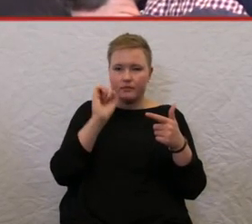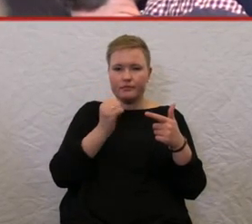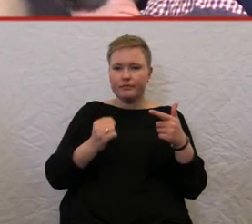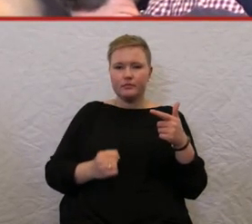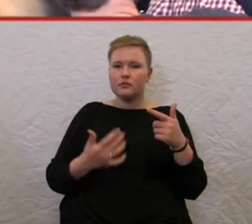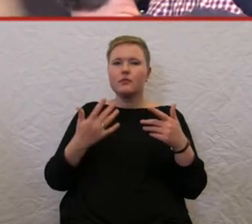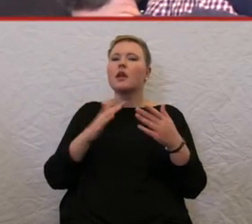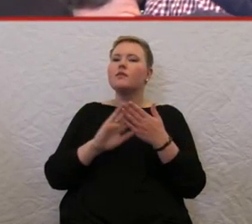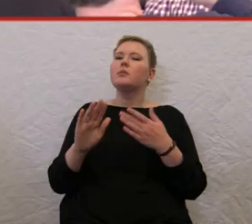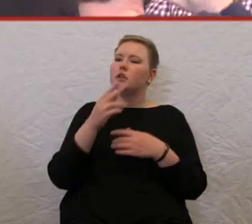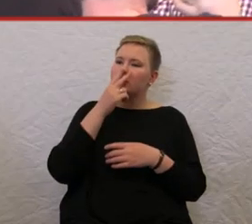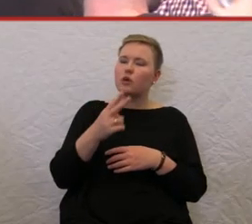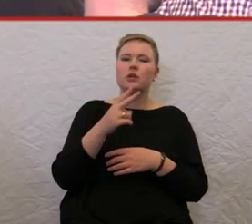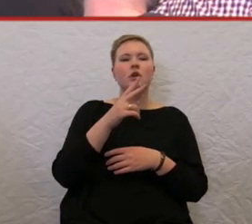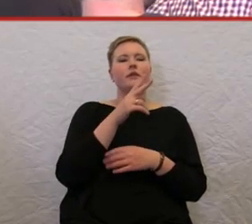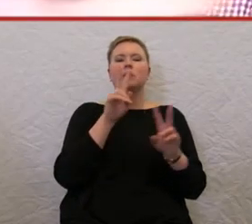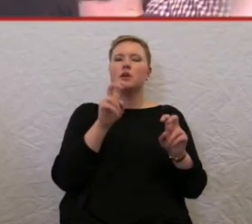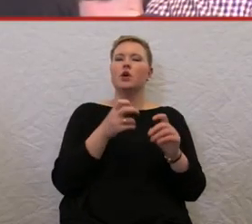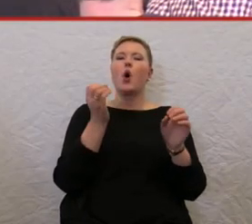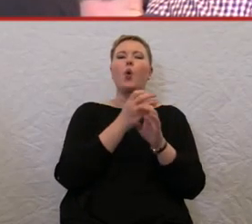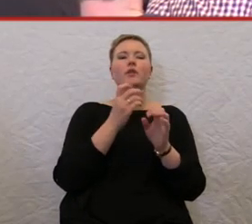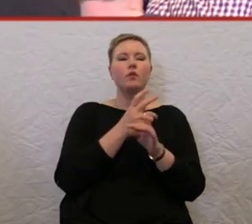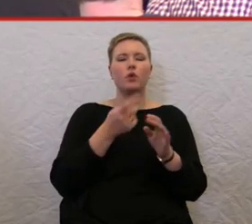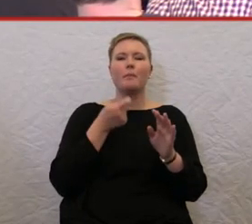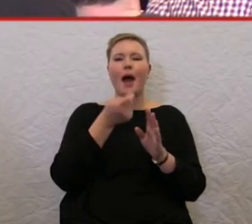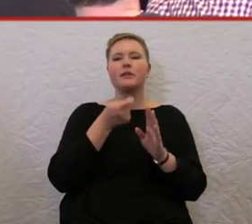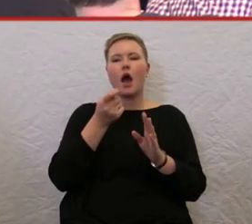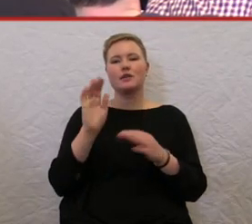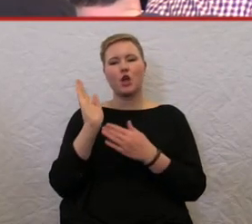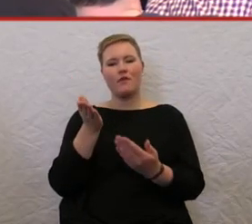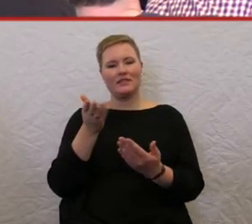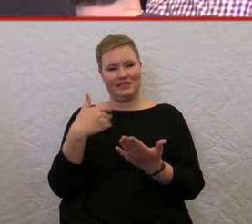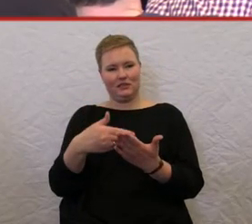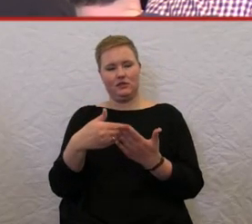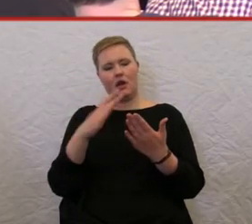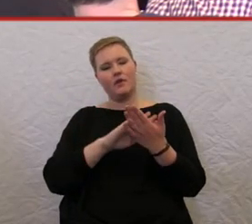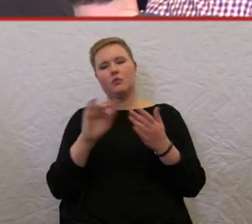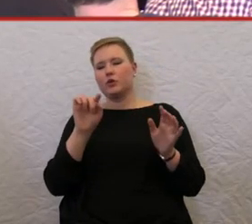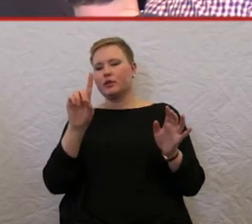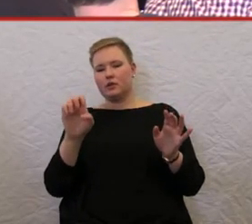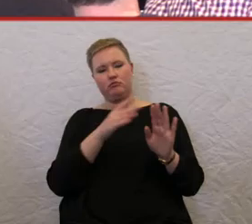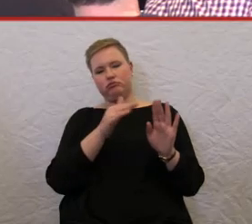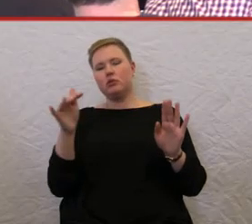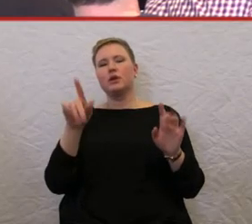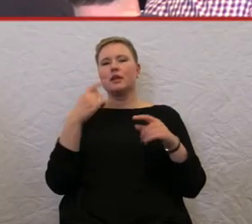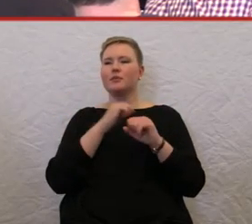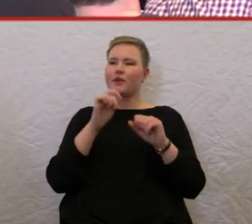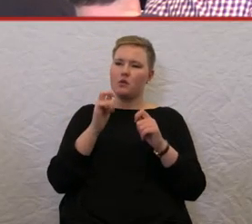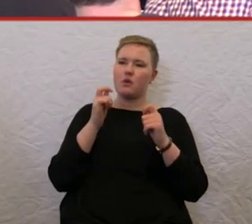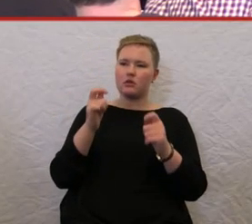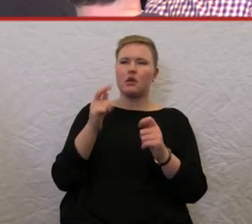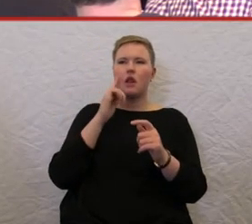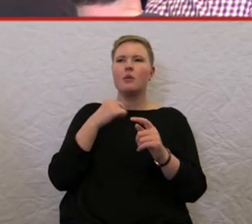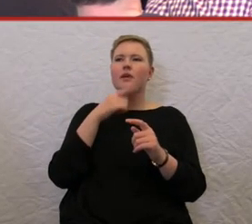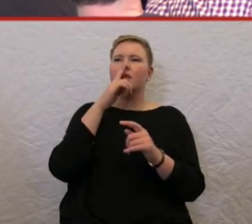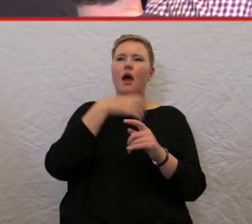machbar. Einfach mal auf die Webseite, Rundfunkbeitragservice nennt sich das ja, und einfach mal eine Befreiung beantragen. Einmal nach, weil